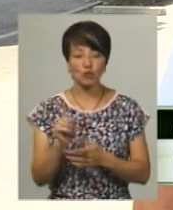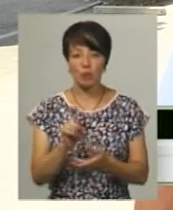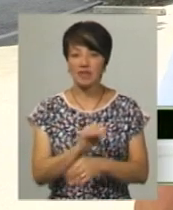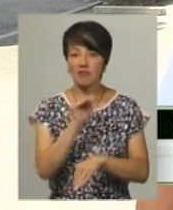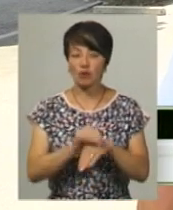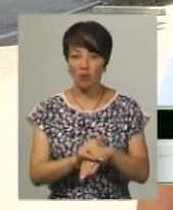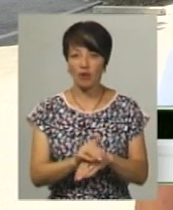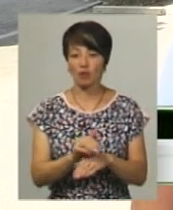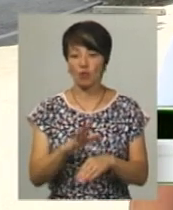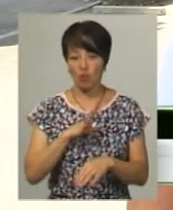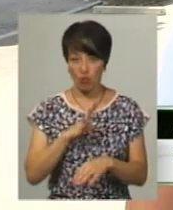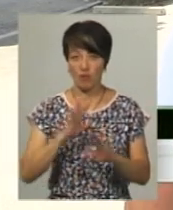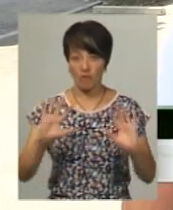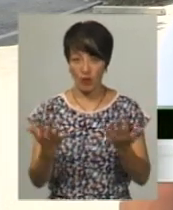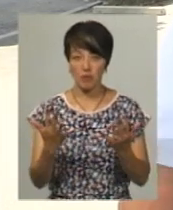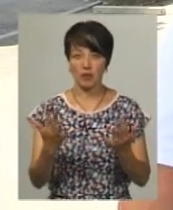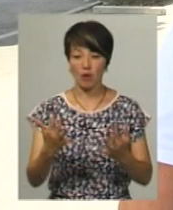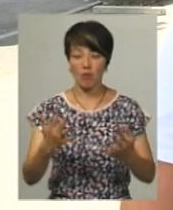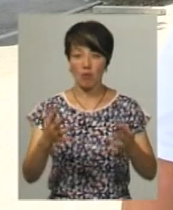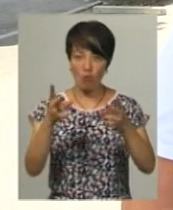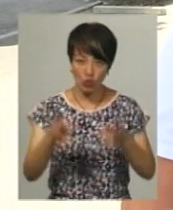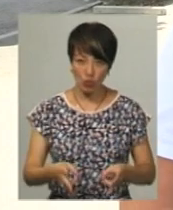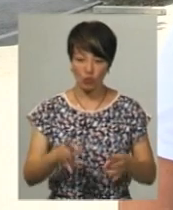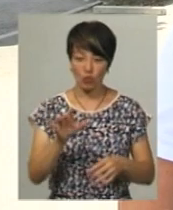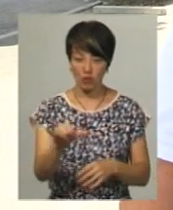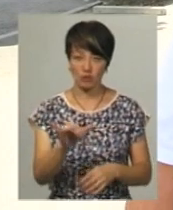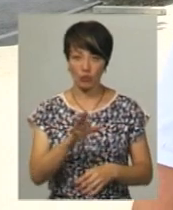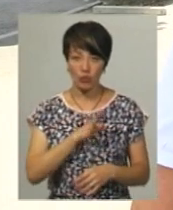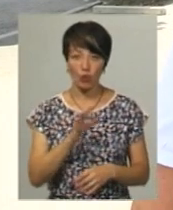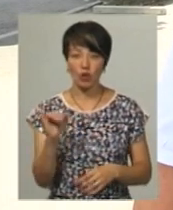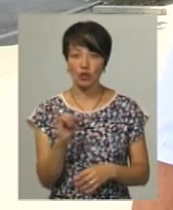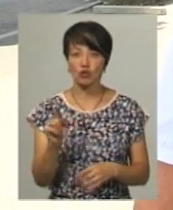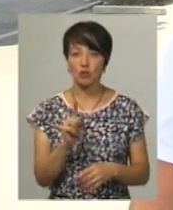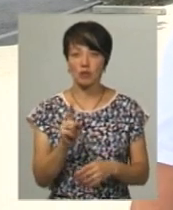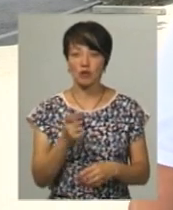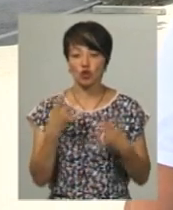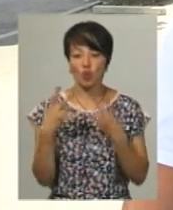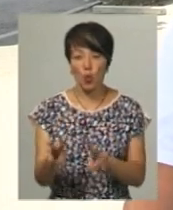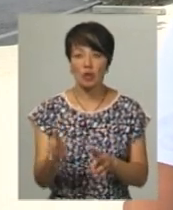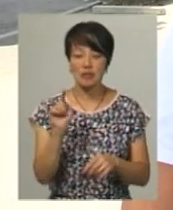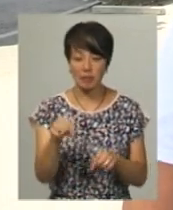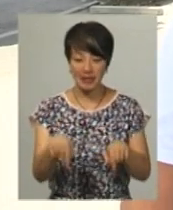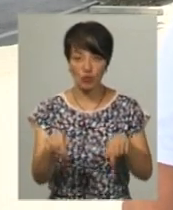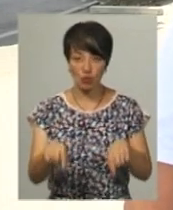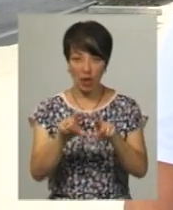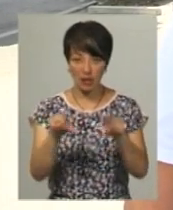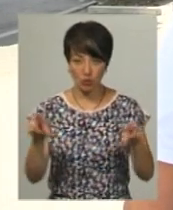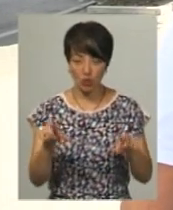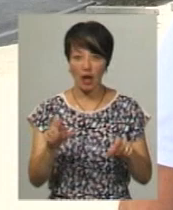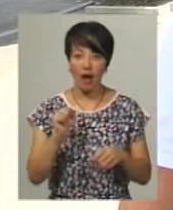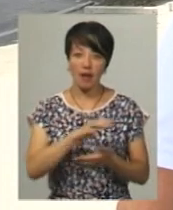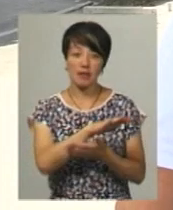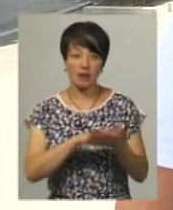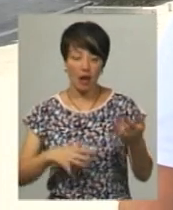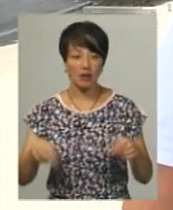було зафіксовано, що певні тілесні ушкодження і що заподійні шкоди саме на цьому атракціоні. А